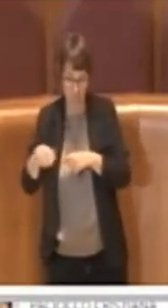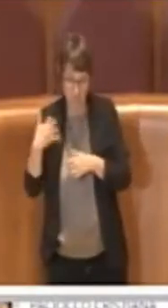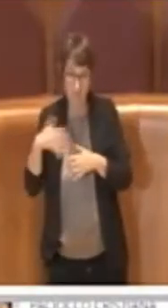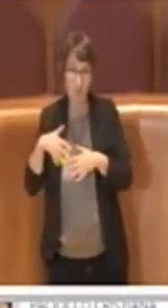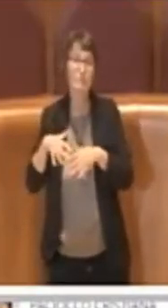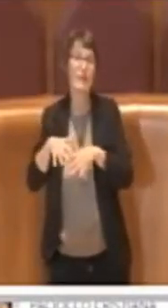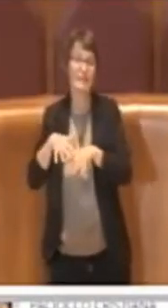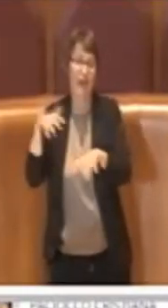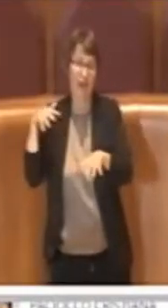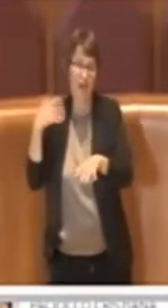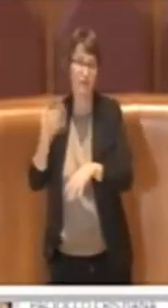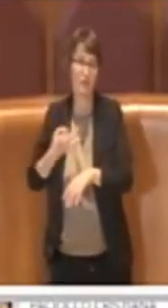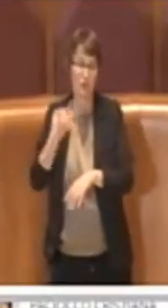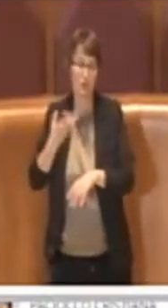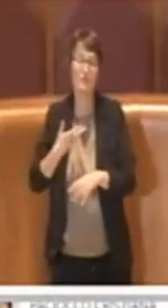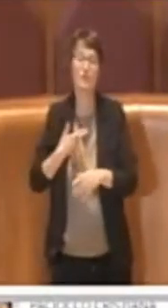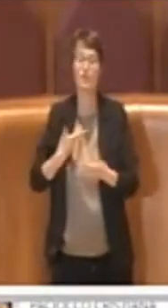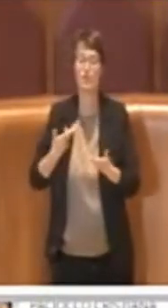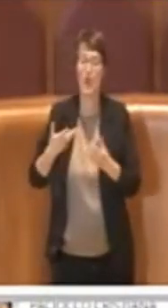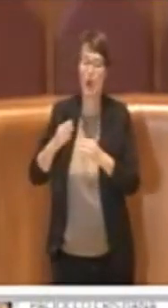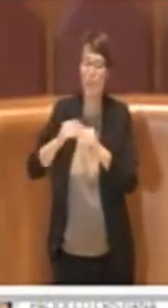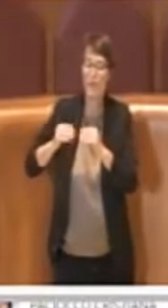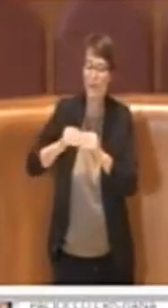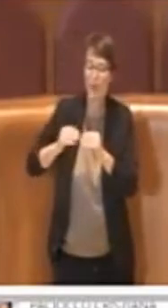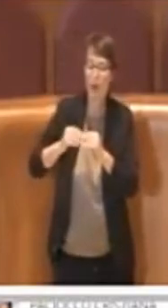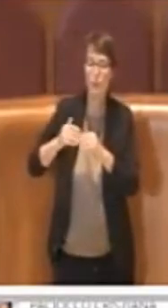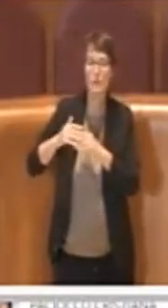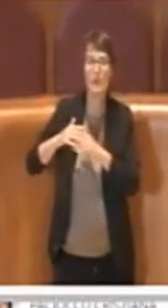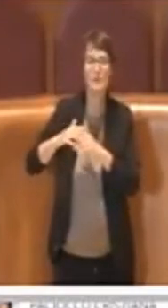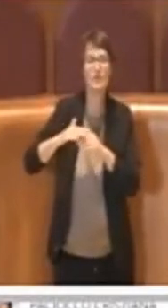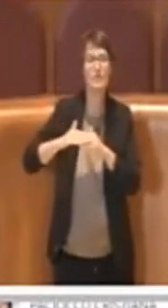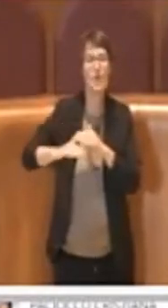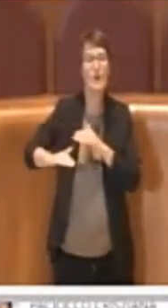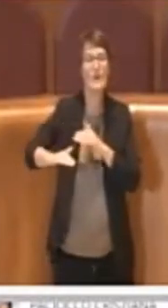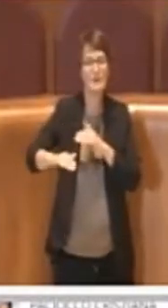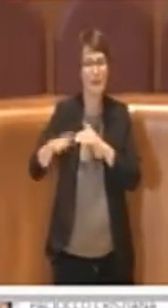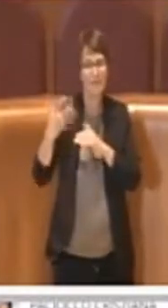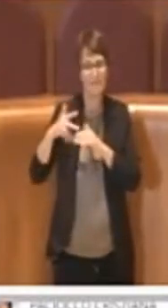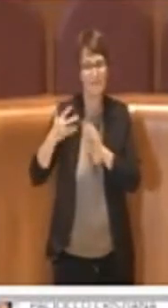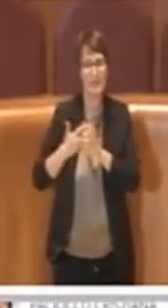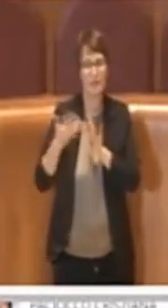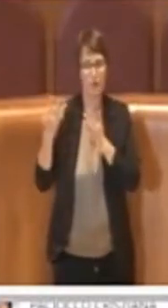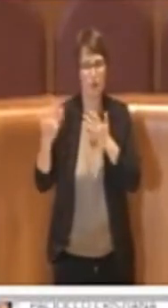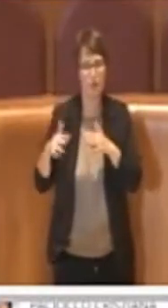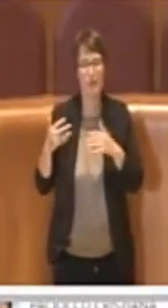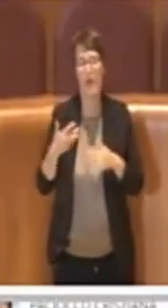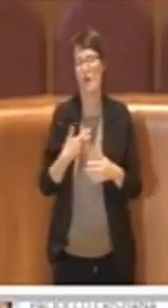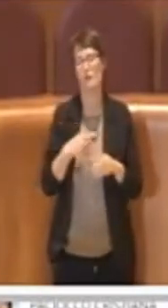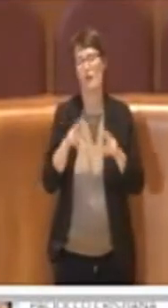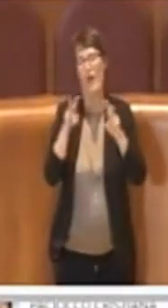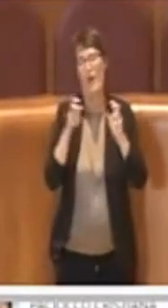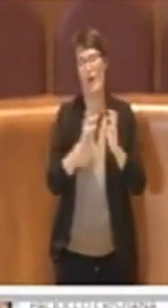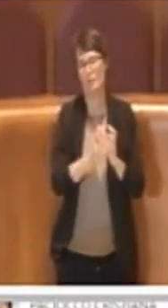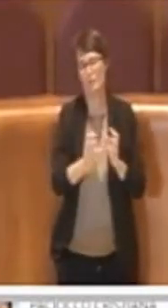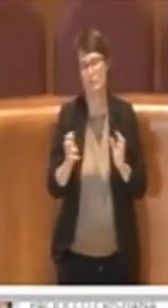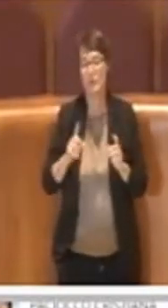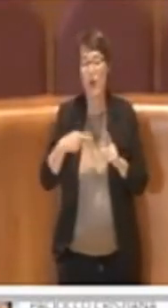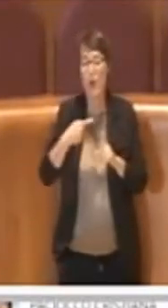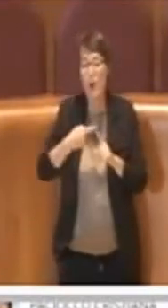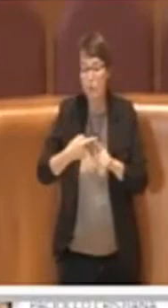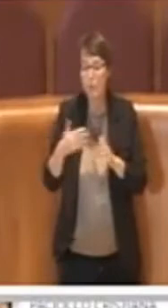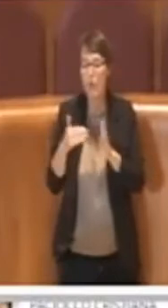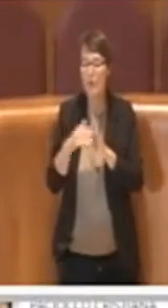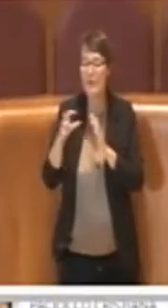stradale, quindi insomma ci sono tutta una serie di argomenti, non solo, ma anche la vicinanza alle case